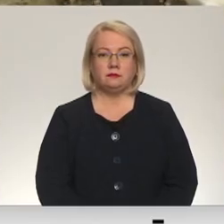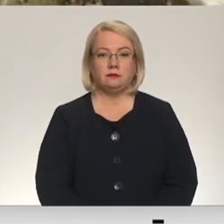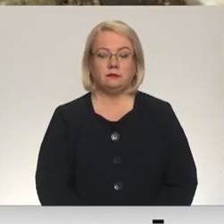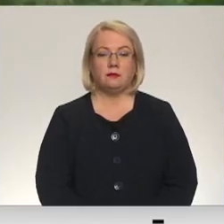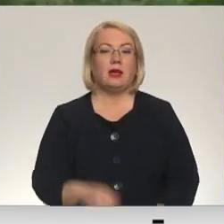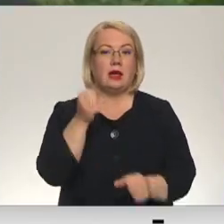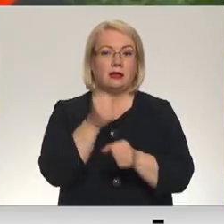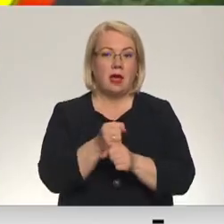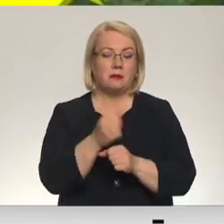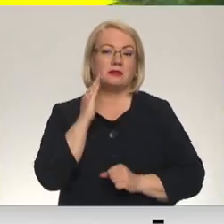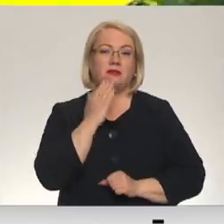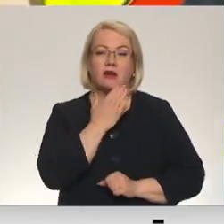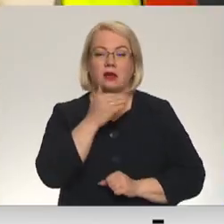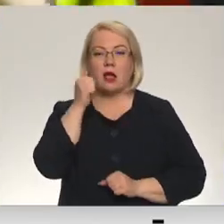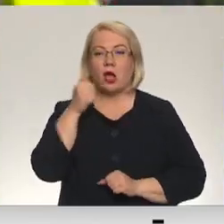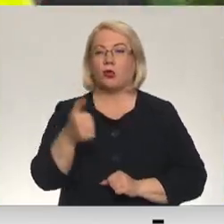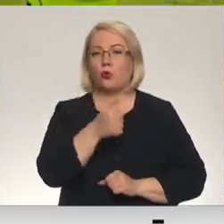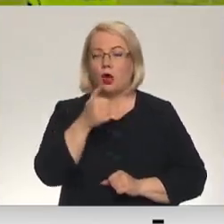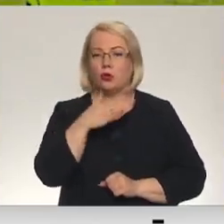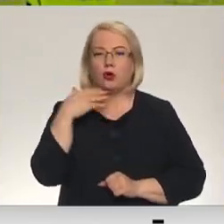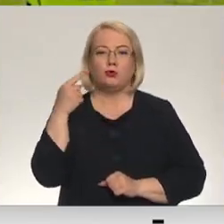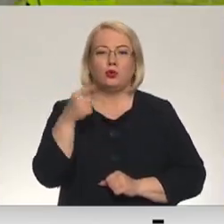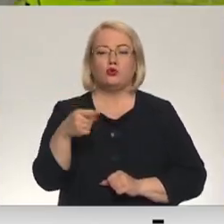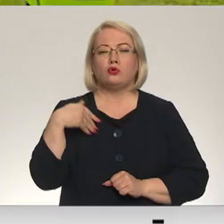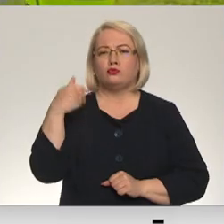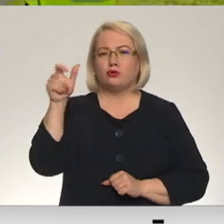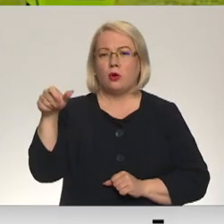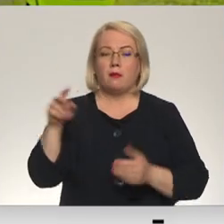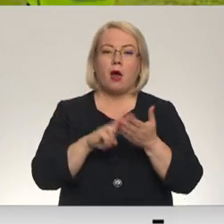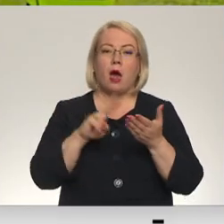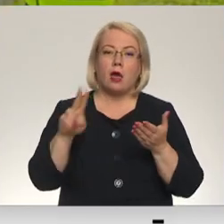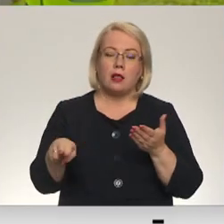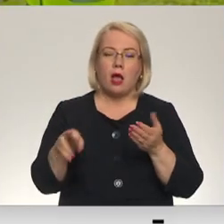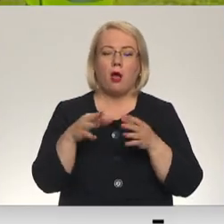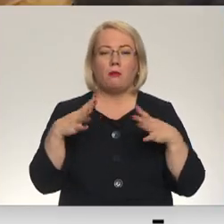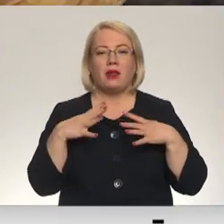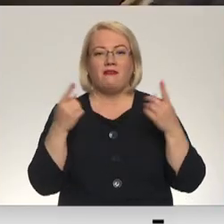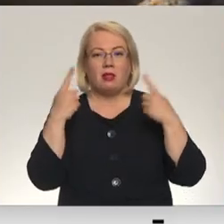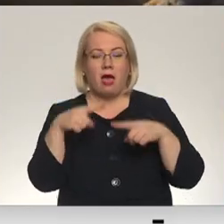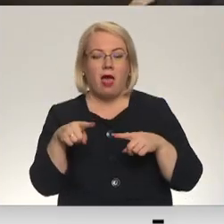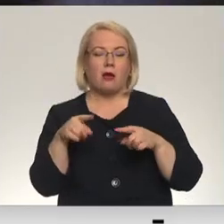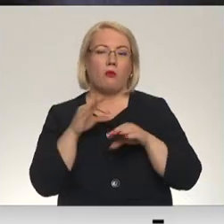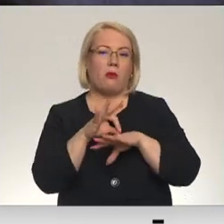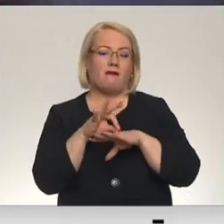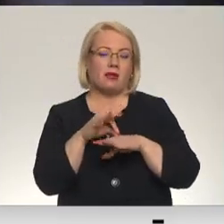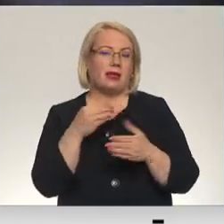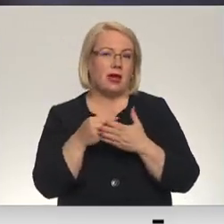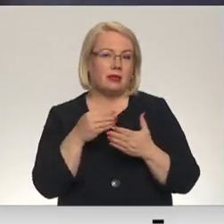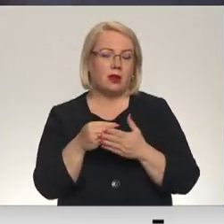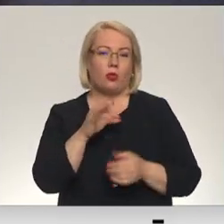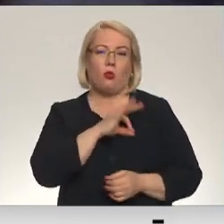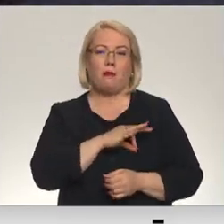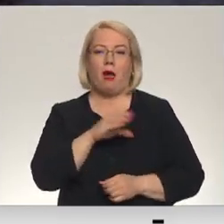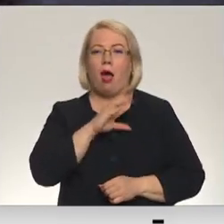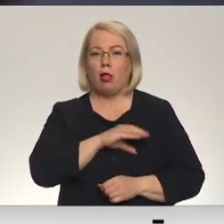Darbs vasarā katru gadu vairākiem tūkstošiem skolēnu ļauj daļu brīvlaika pavadīt liederīgi, nopelnīt algu